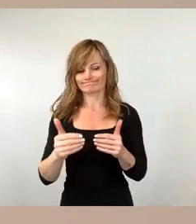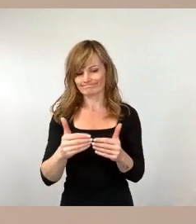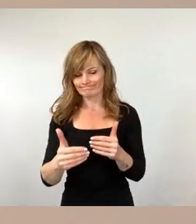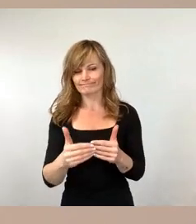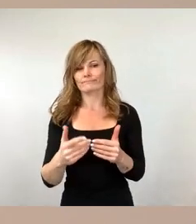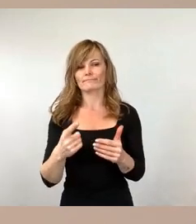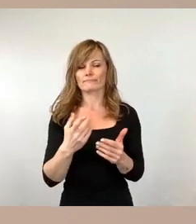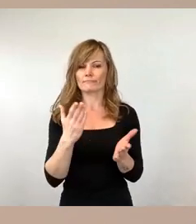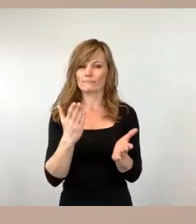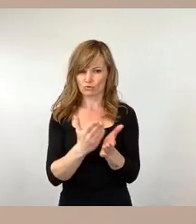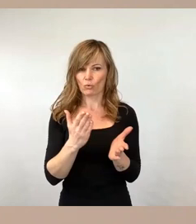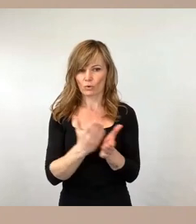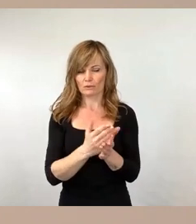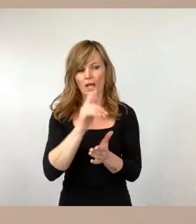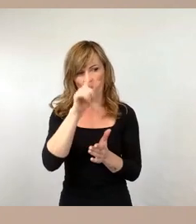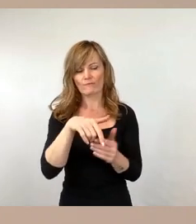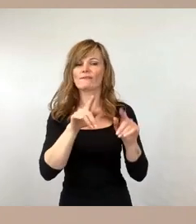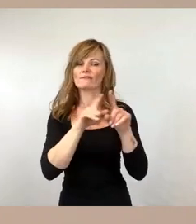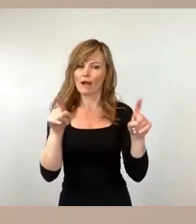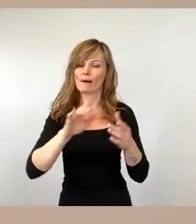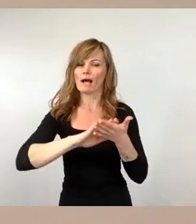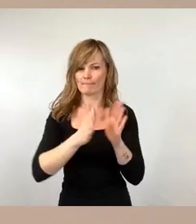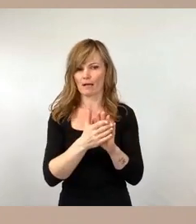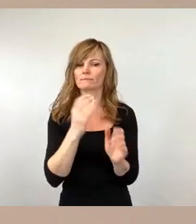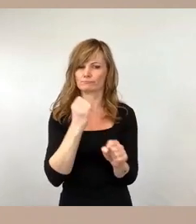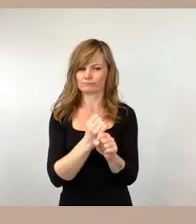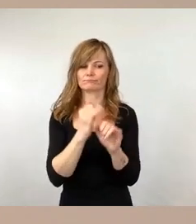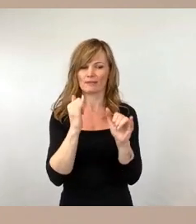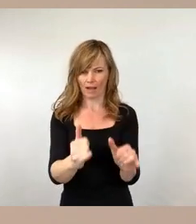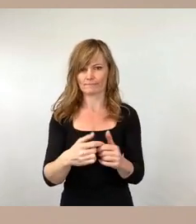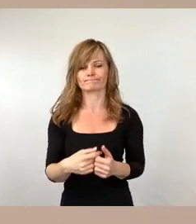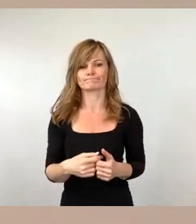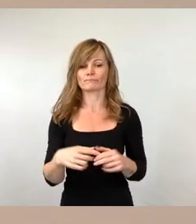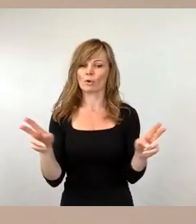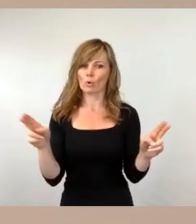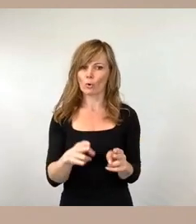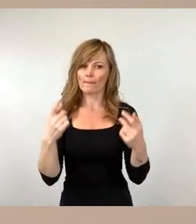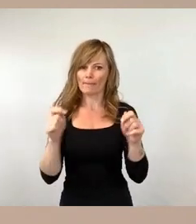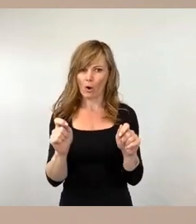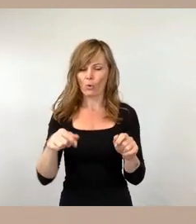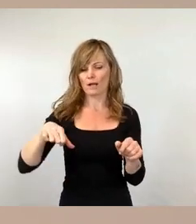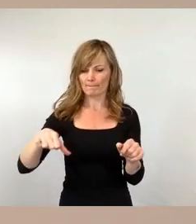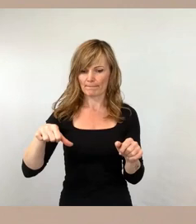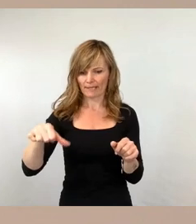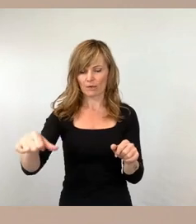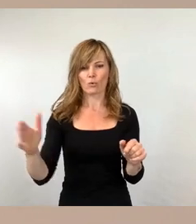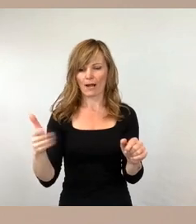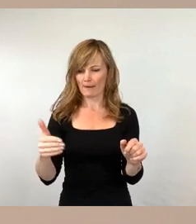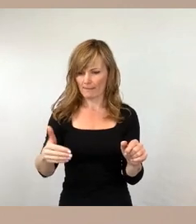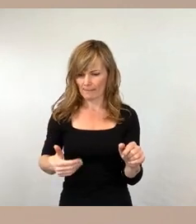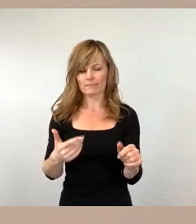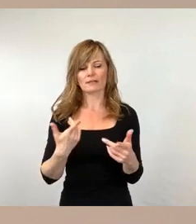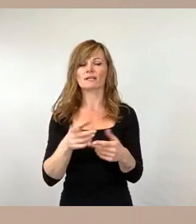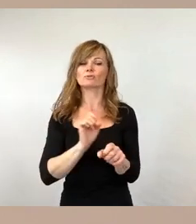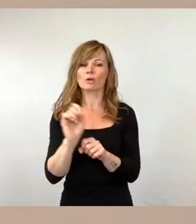vertraglich vereinbart. Die Ausführung der Demarkierung und Rückbauleistung erfordert jedoch einen zeitlichen organisatorischen Vorlauf.